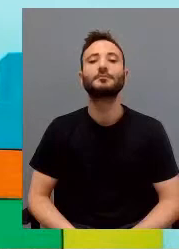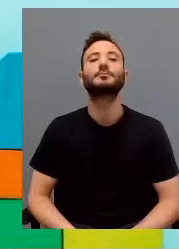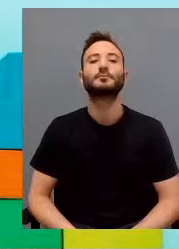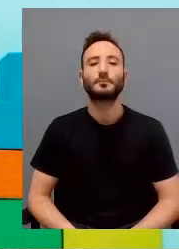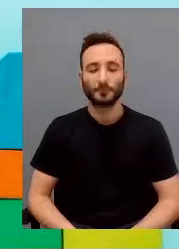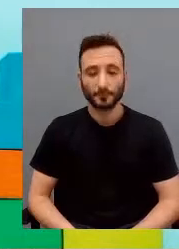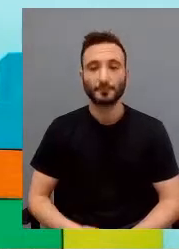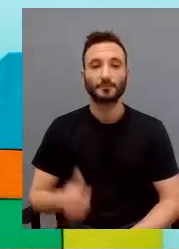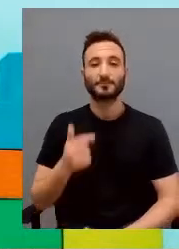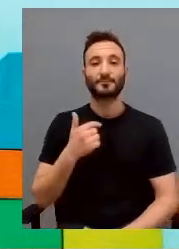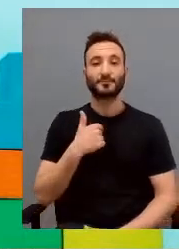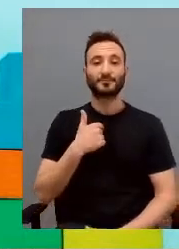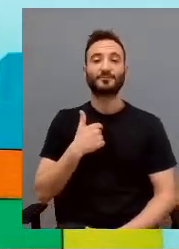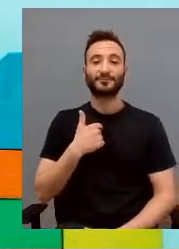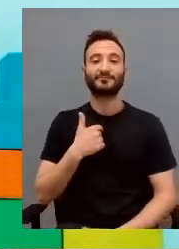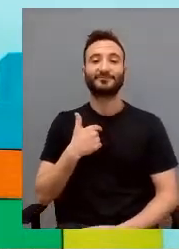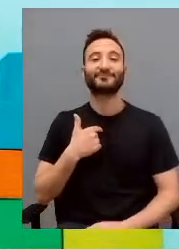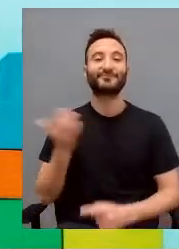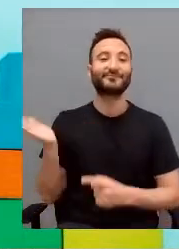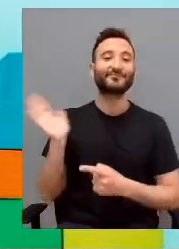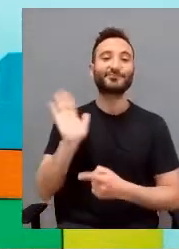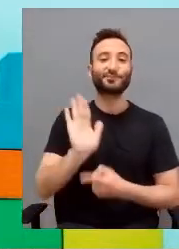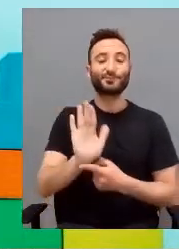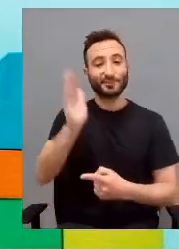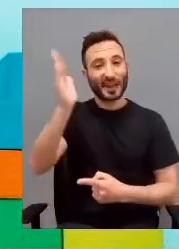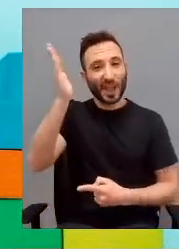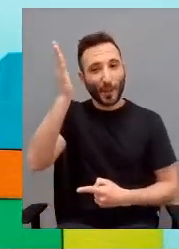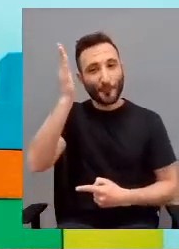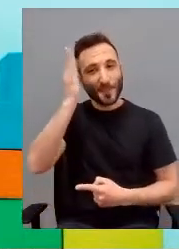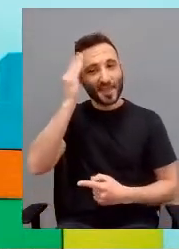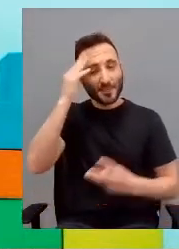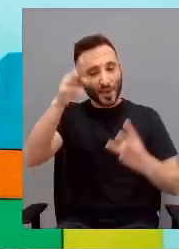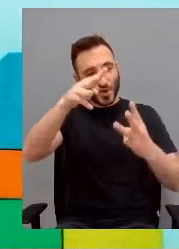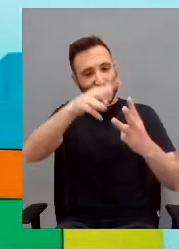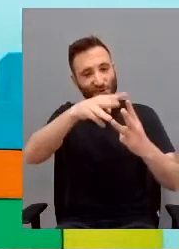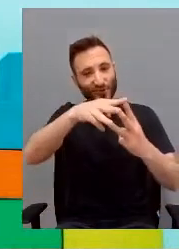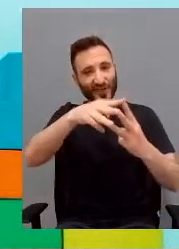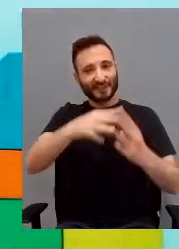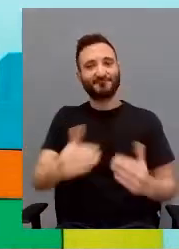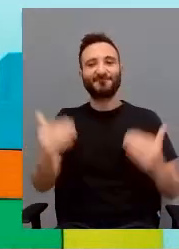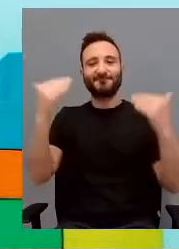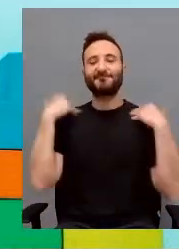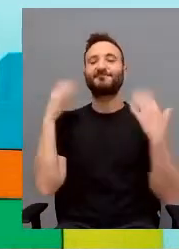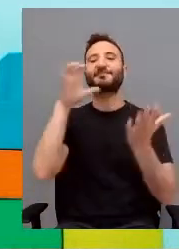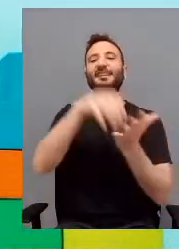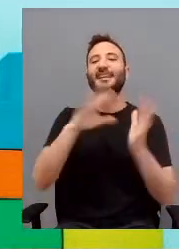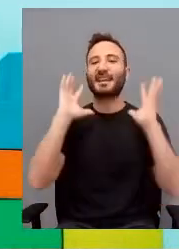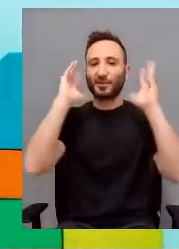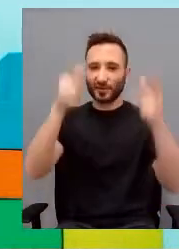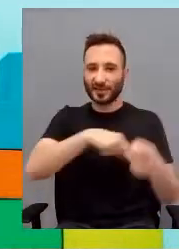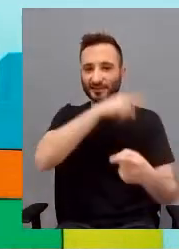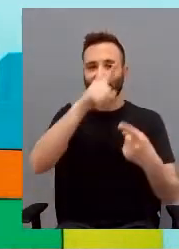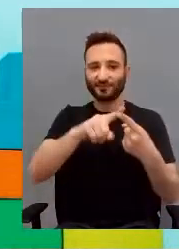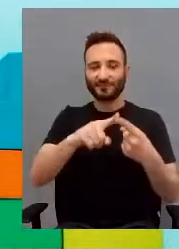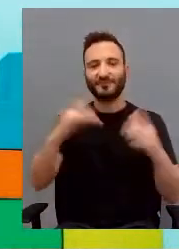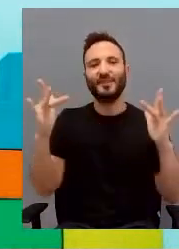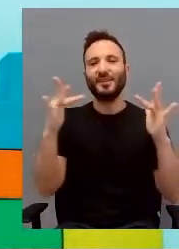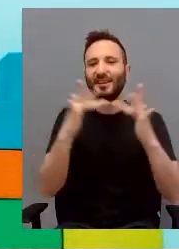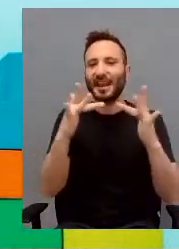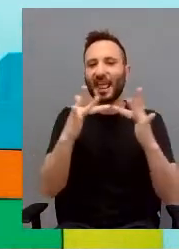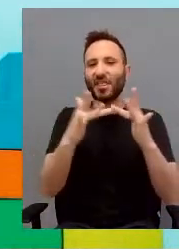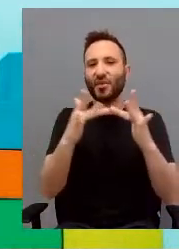faccio con i tre principi che guiano Cascina Rossago, che è la importanza di una relazione forte con